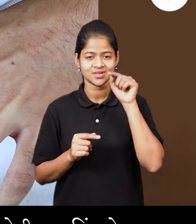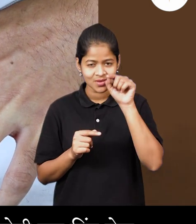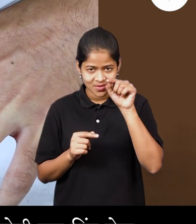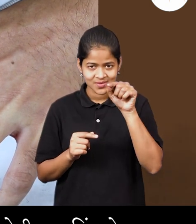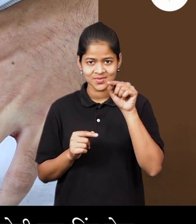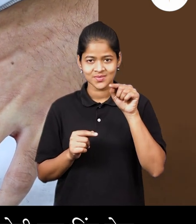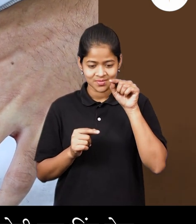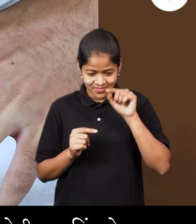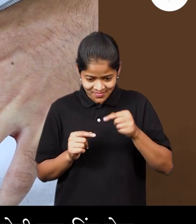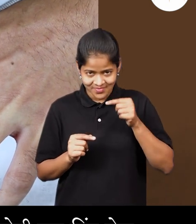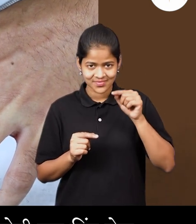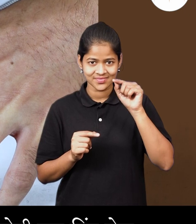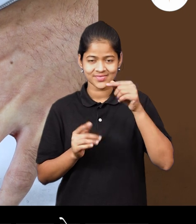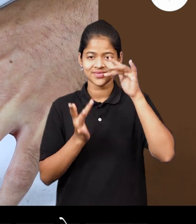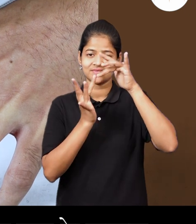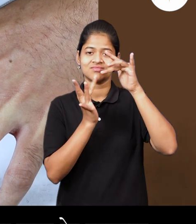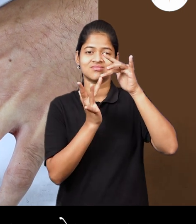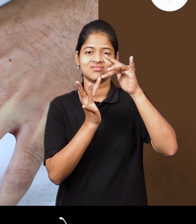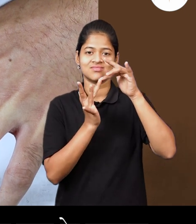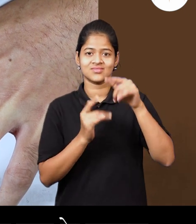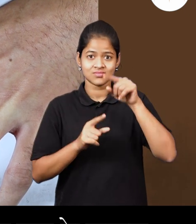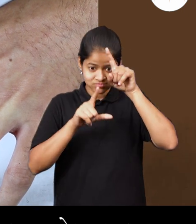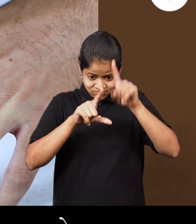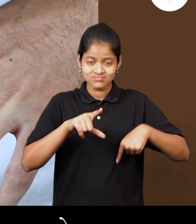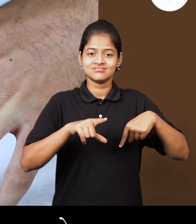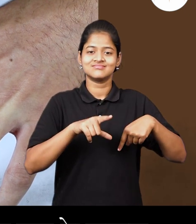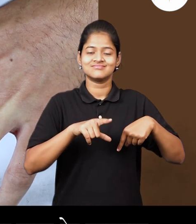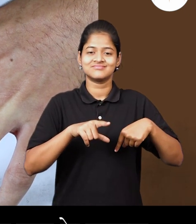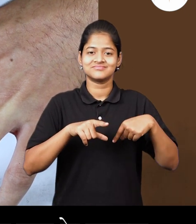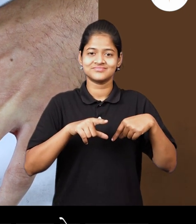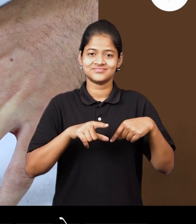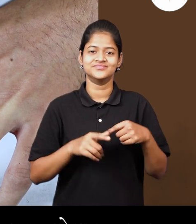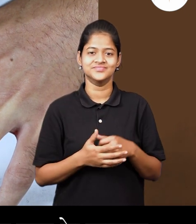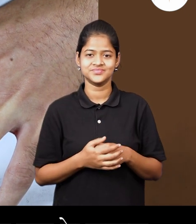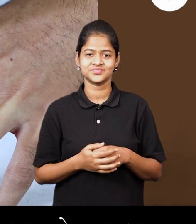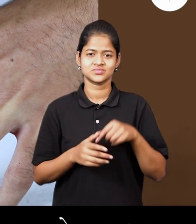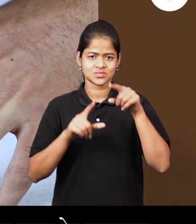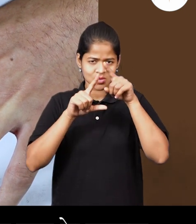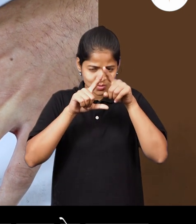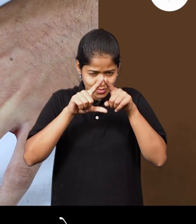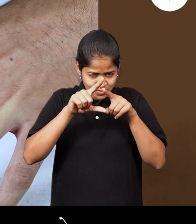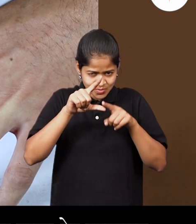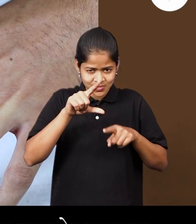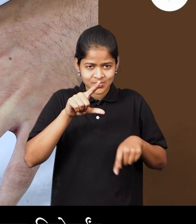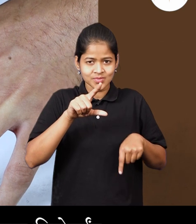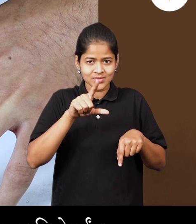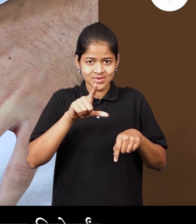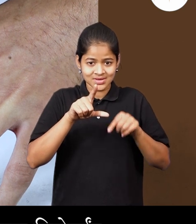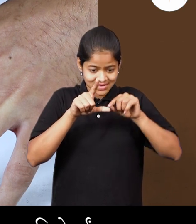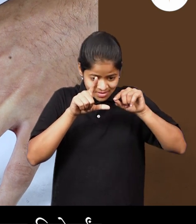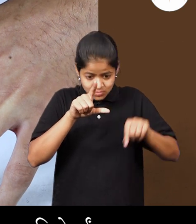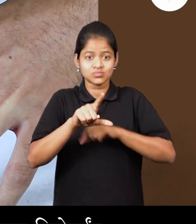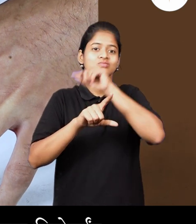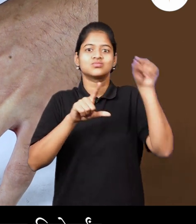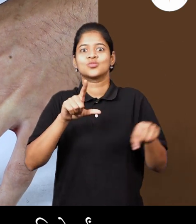कुठे ही एक बिंदु गेव हा बिंदु आणि केंद्र बिंदु यान्ना जोड़नारी एक सरर रेशा काड़ुयात वती